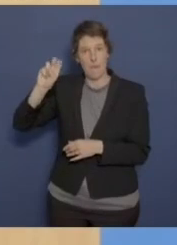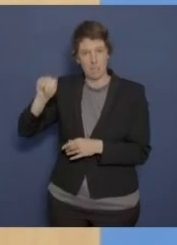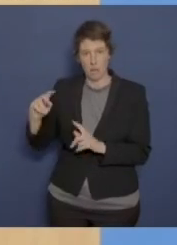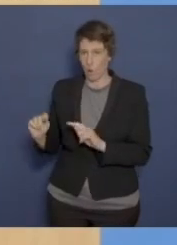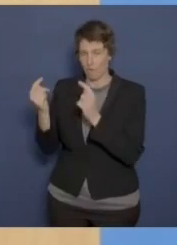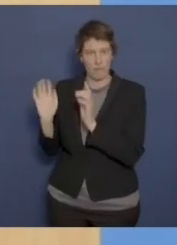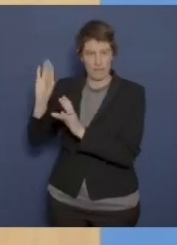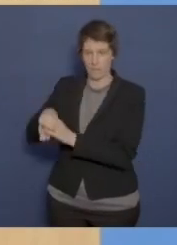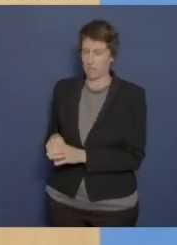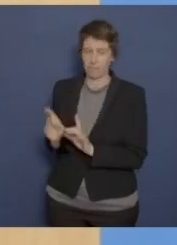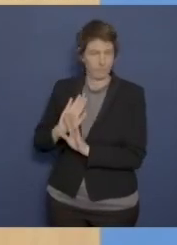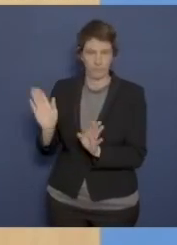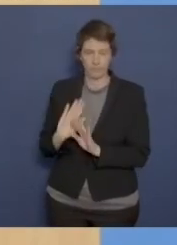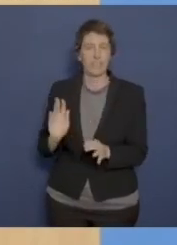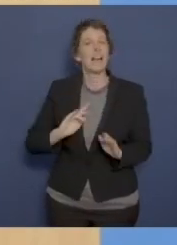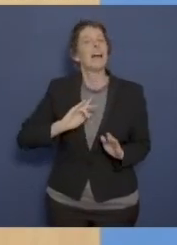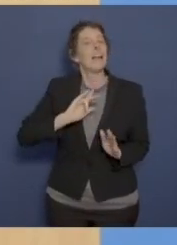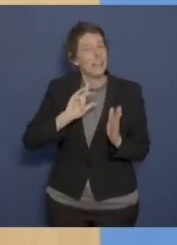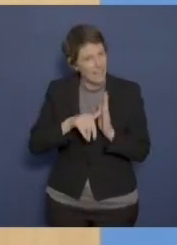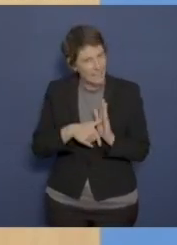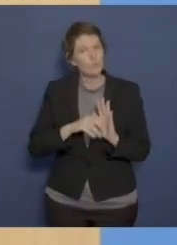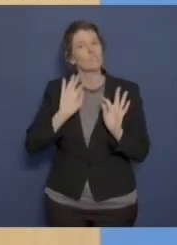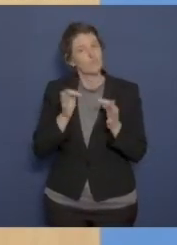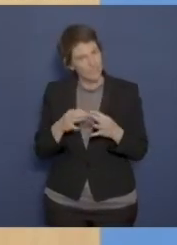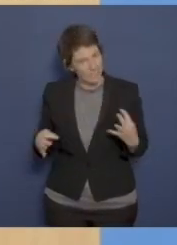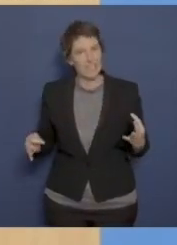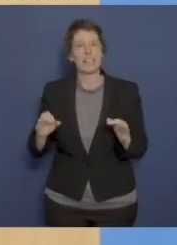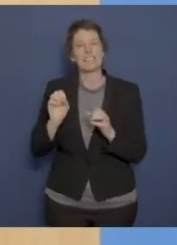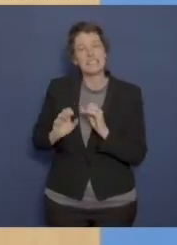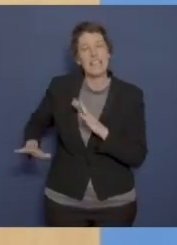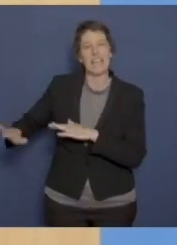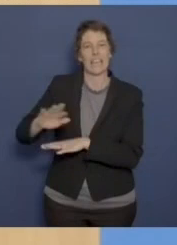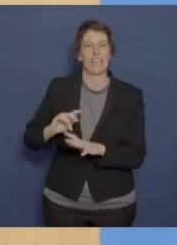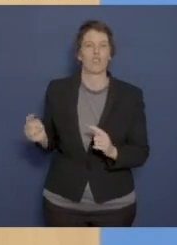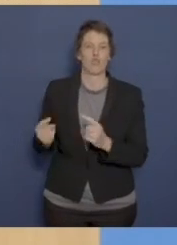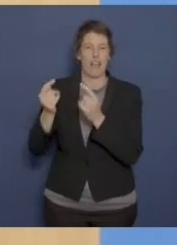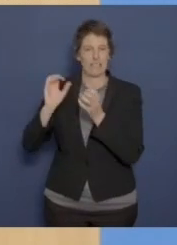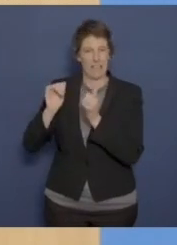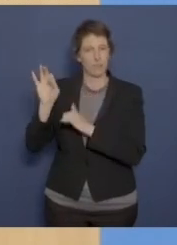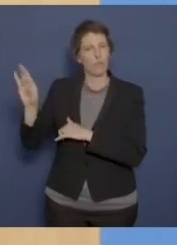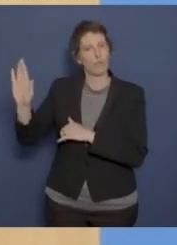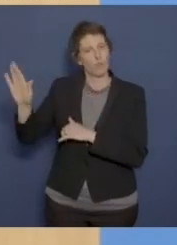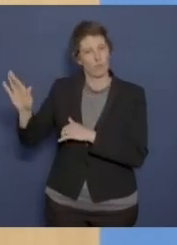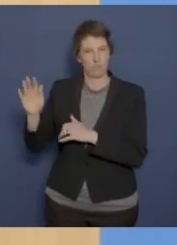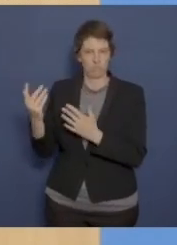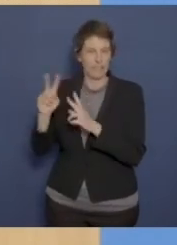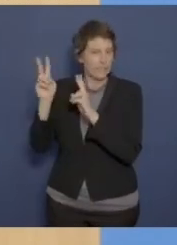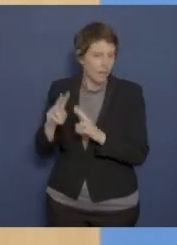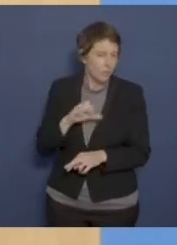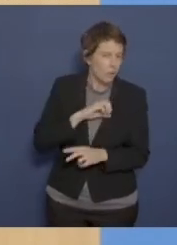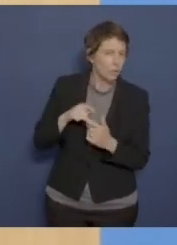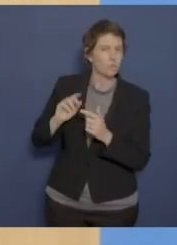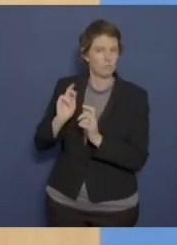Beispiel. Leistungsfähige Seestreitkräfte liegen im legitimen verteidigungspolitischen Interesse Ägyptens und auch im internationalen Interesse